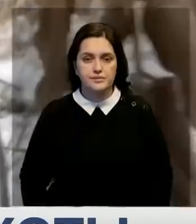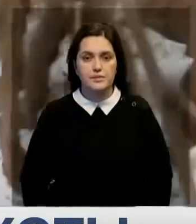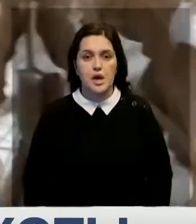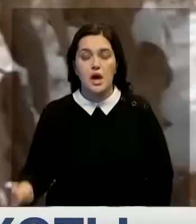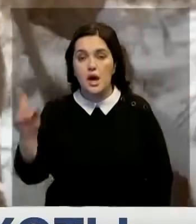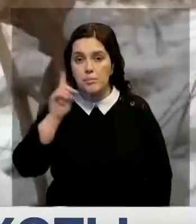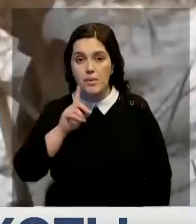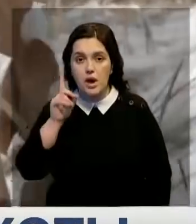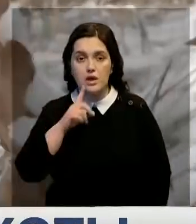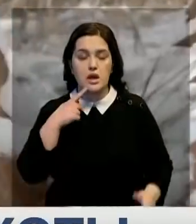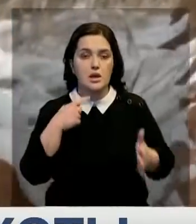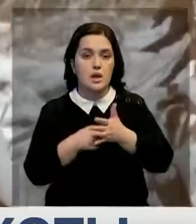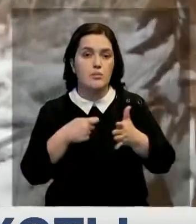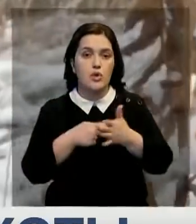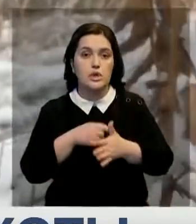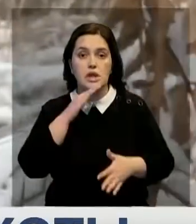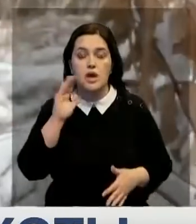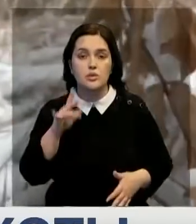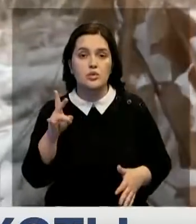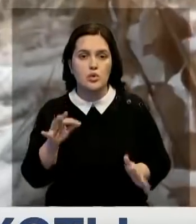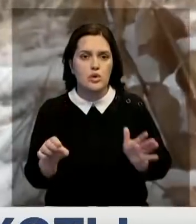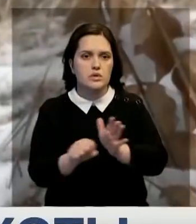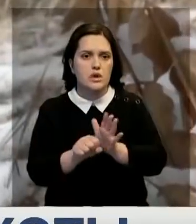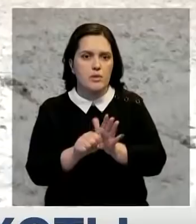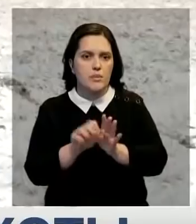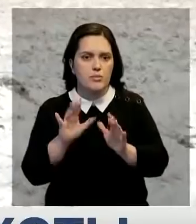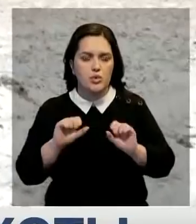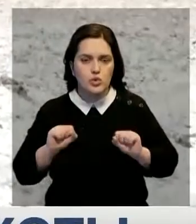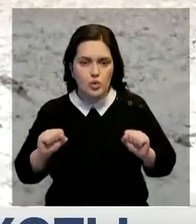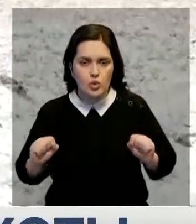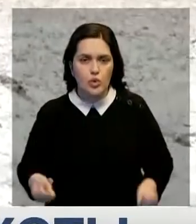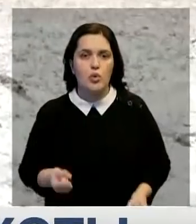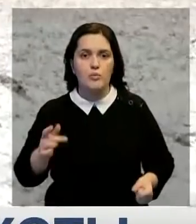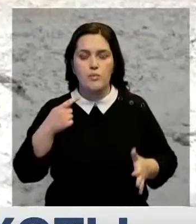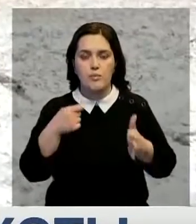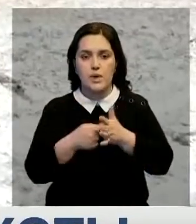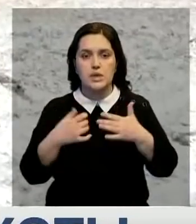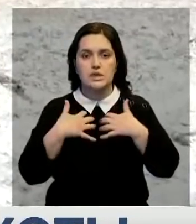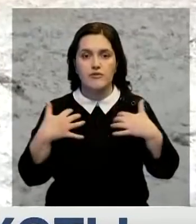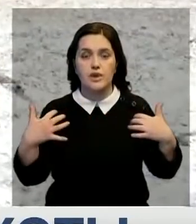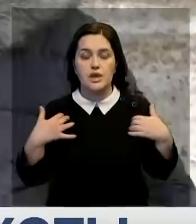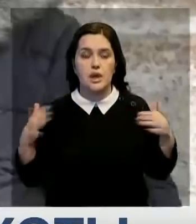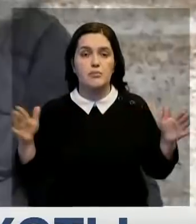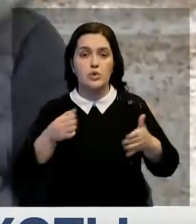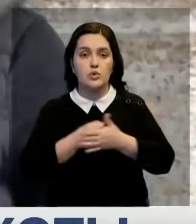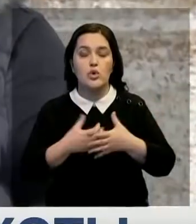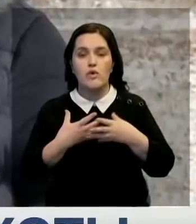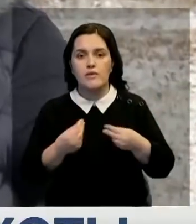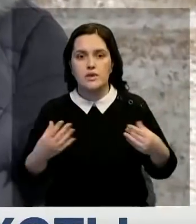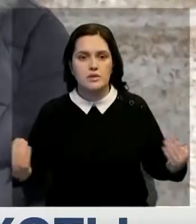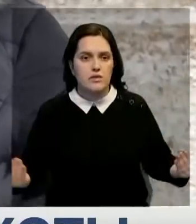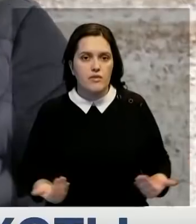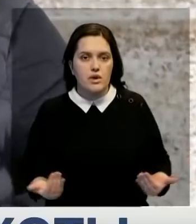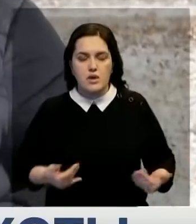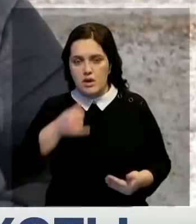кормов пойме достаточно, говорят лесники, но зима предстоит суровая. В морозы будут подкармливать зверей и птиц, иначе до весны выживут немногие.